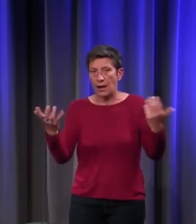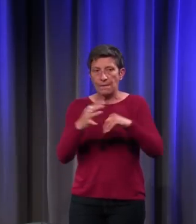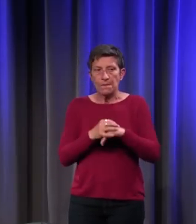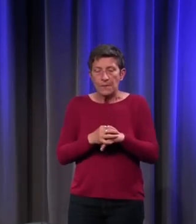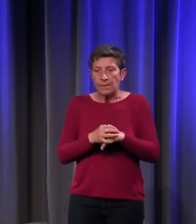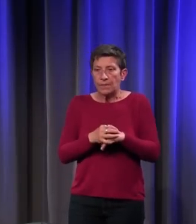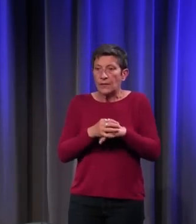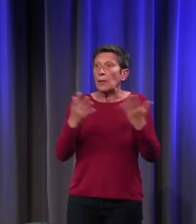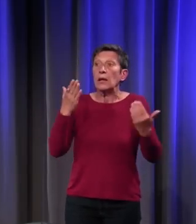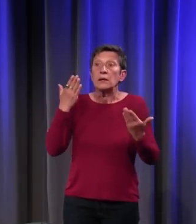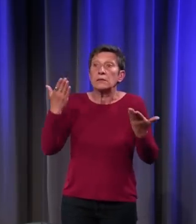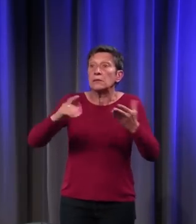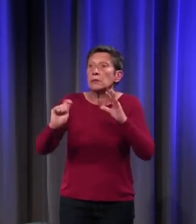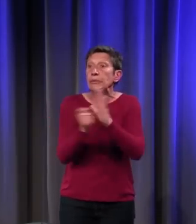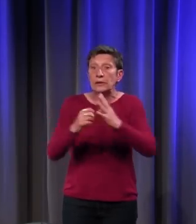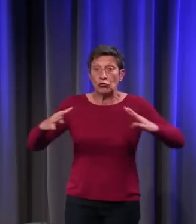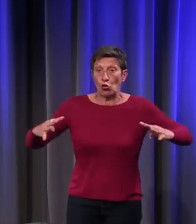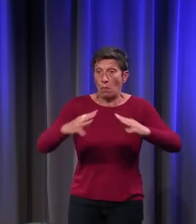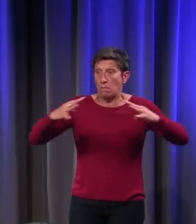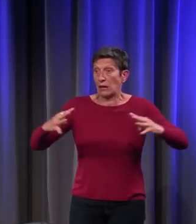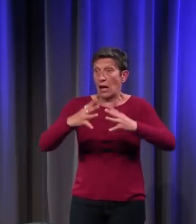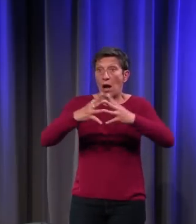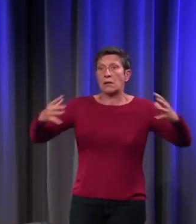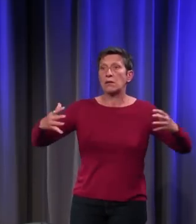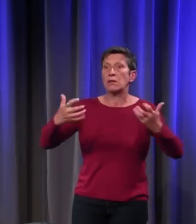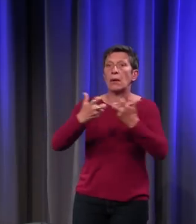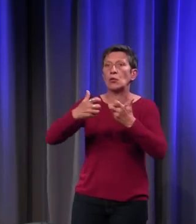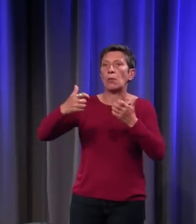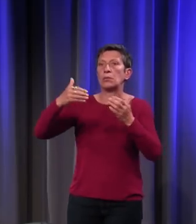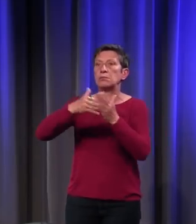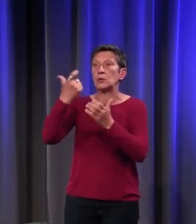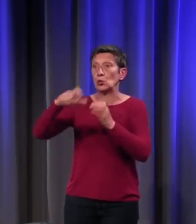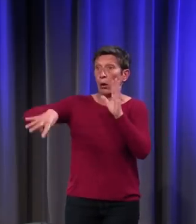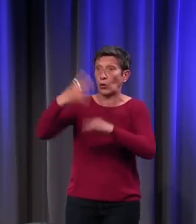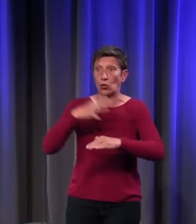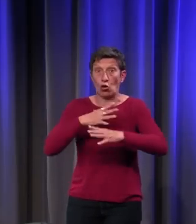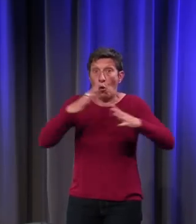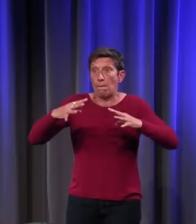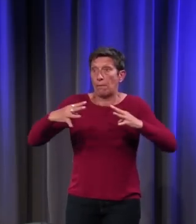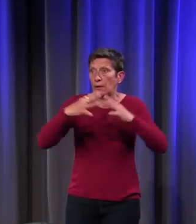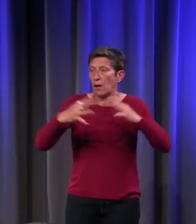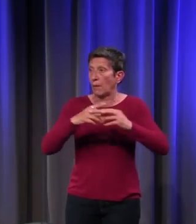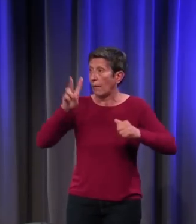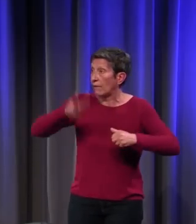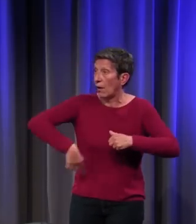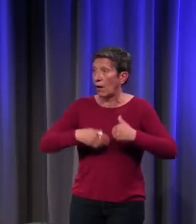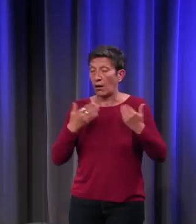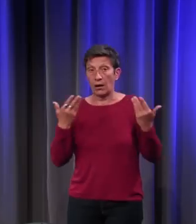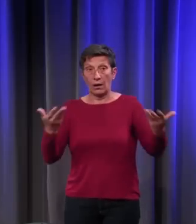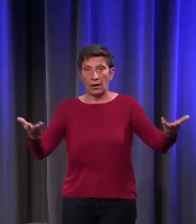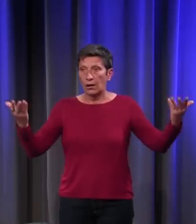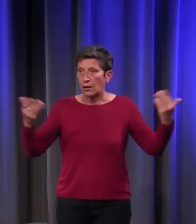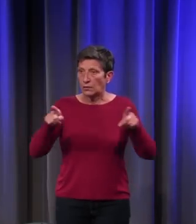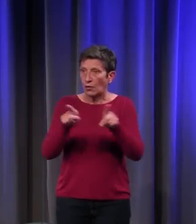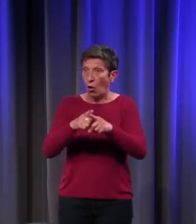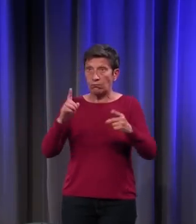y une grande bataille, comme la bataille de Bouvines, par exemple, en 1214, ça frappe les contemporains. C'est comme une espèce de